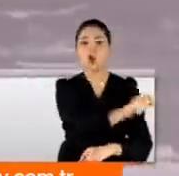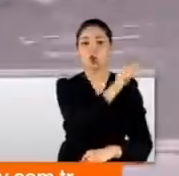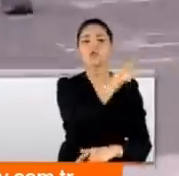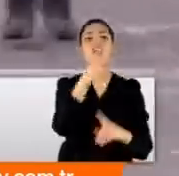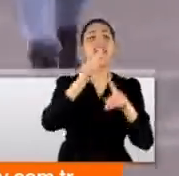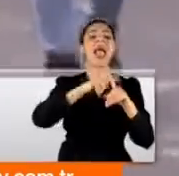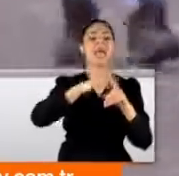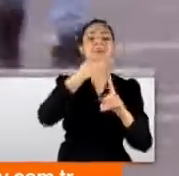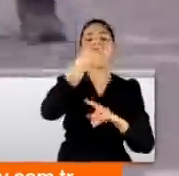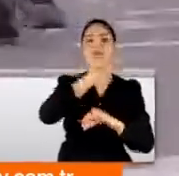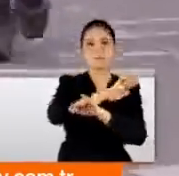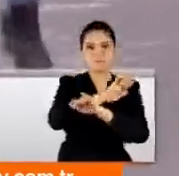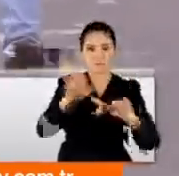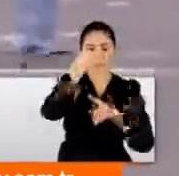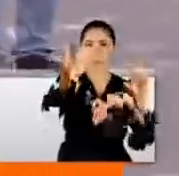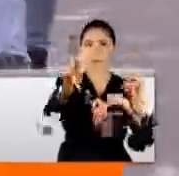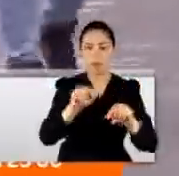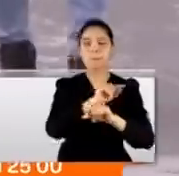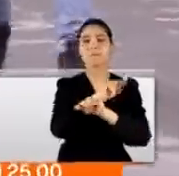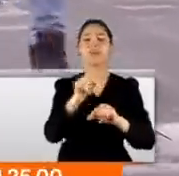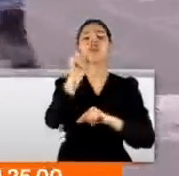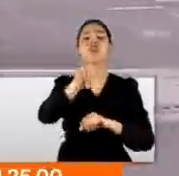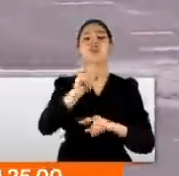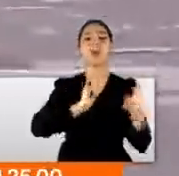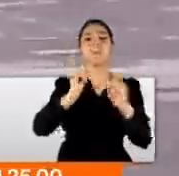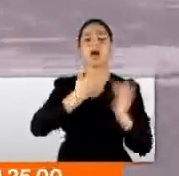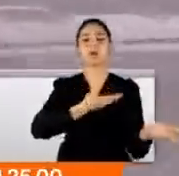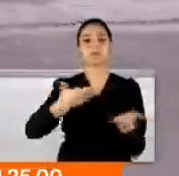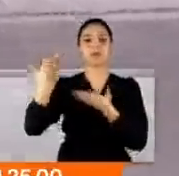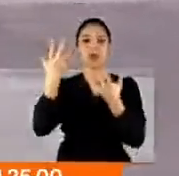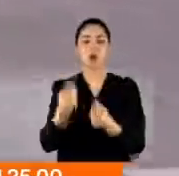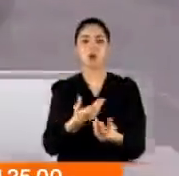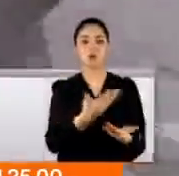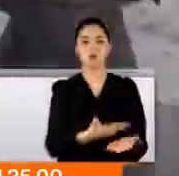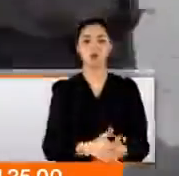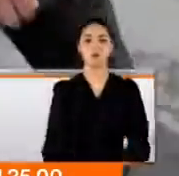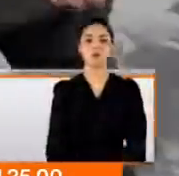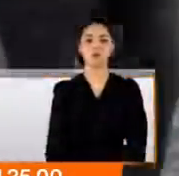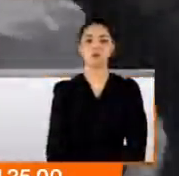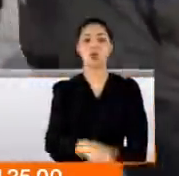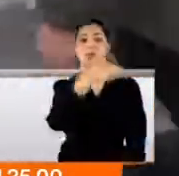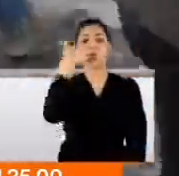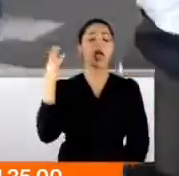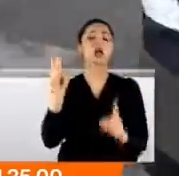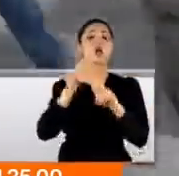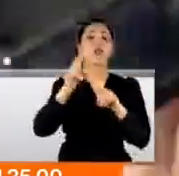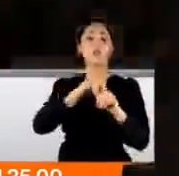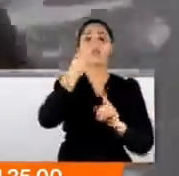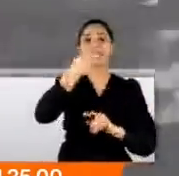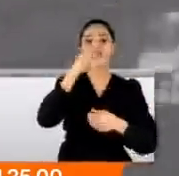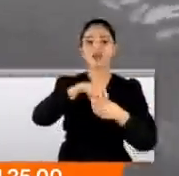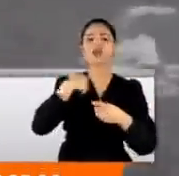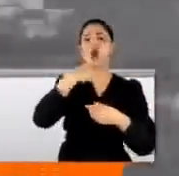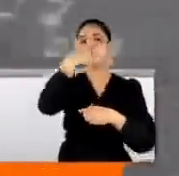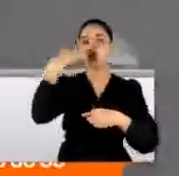Emniyetteki ifadesi tamamlandı. Şimdi de adliyeye sevk işlemi gerçekleştiriliyor. Narkotik polisine verdiği ifadede